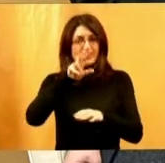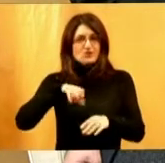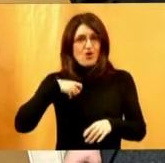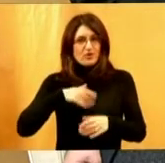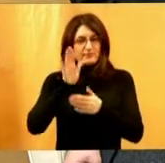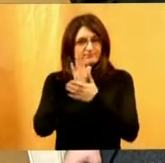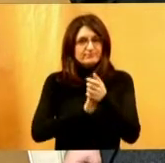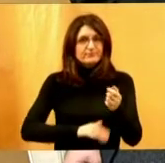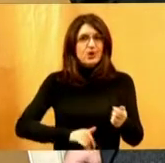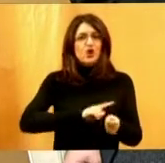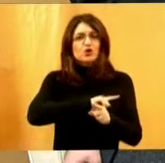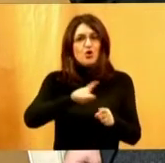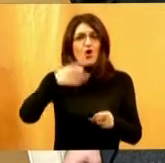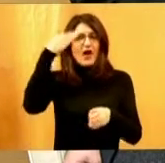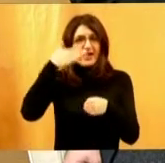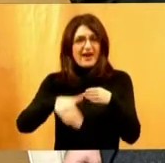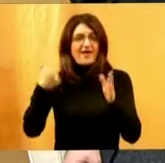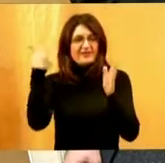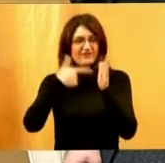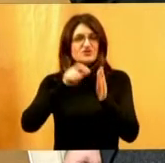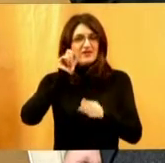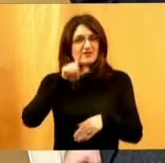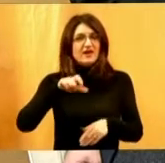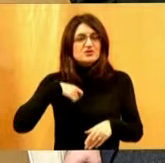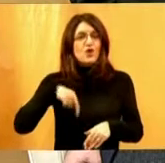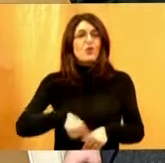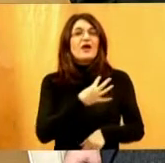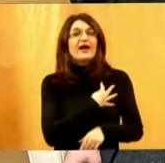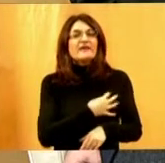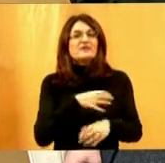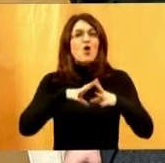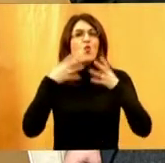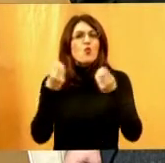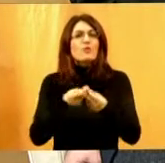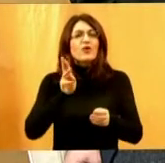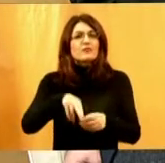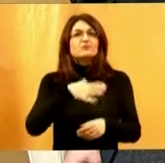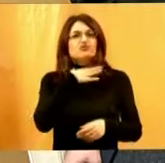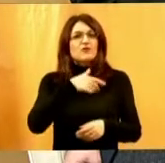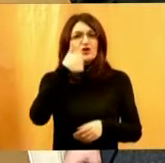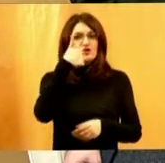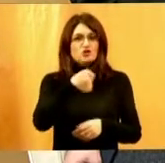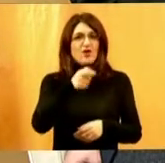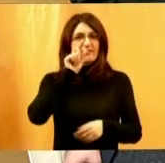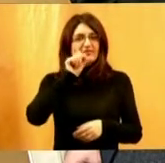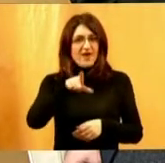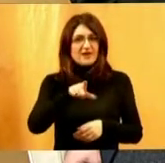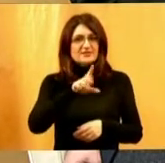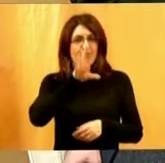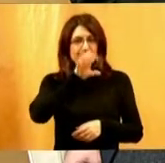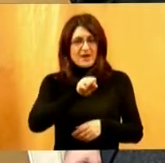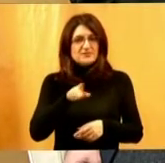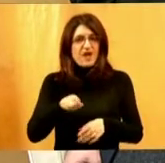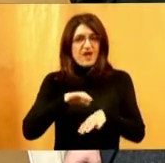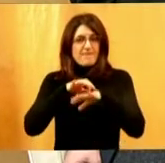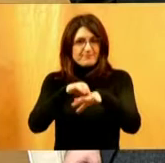godine pa evo do kraja 2012. u Hrvatskoj je ukupno odškolovano 112 pasa vodiča